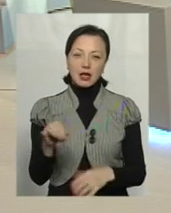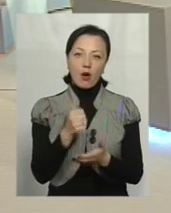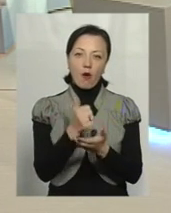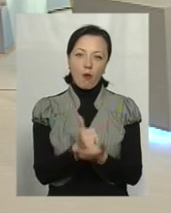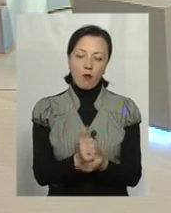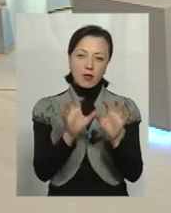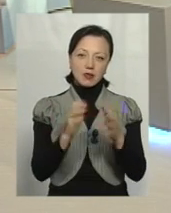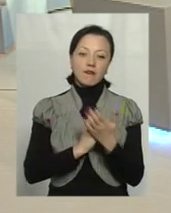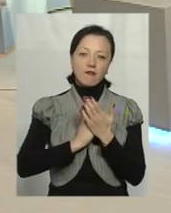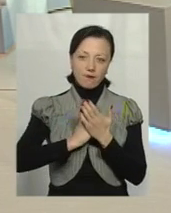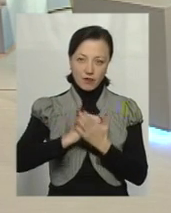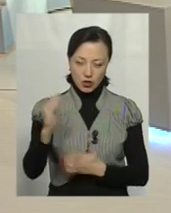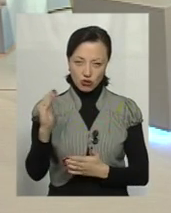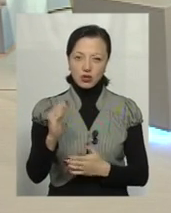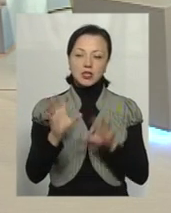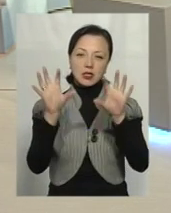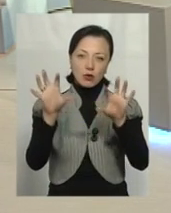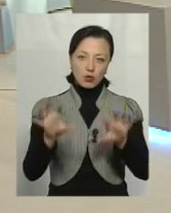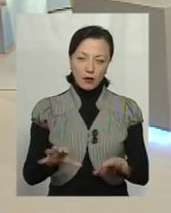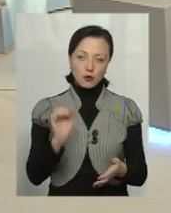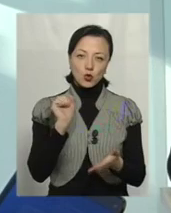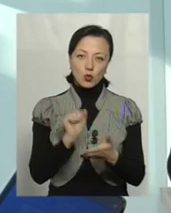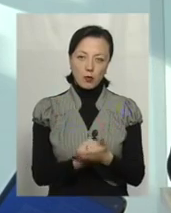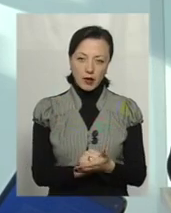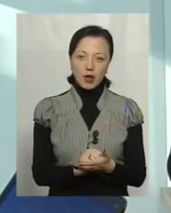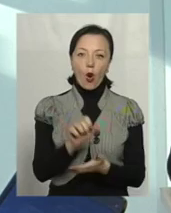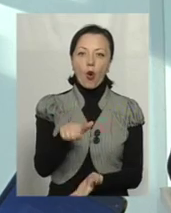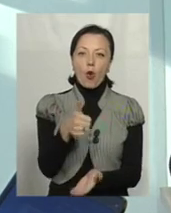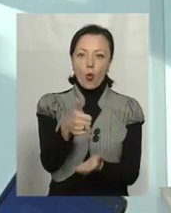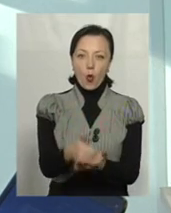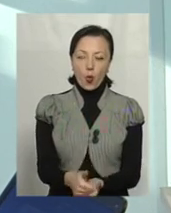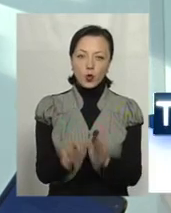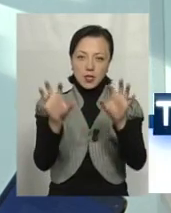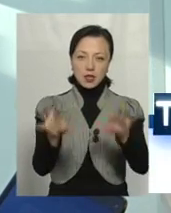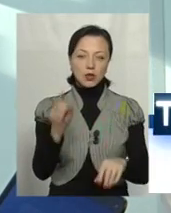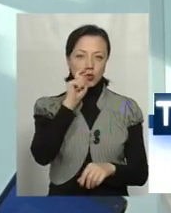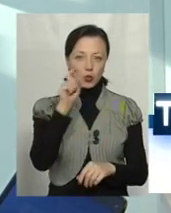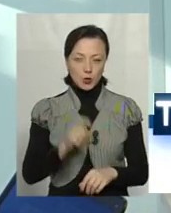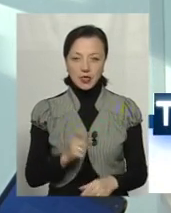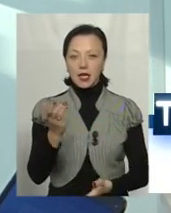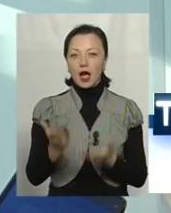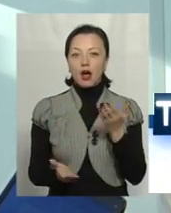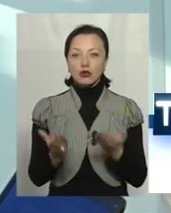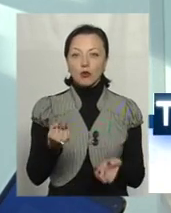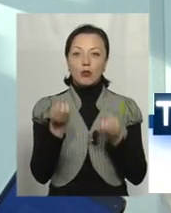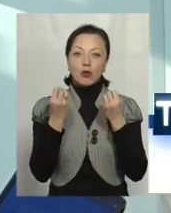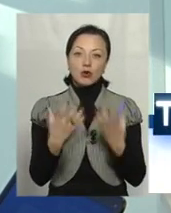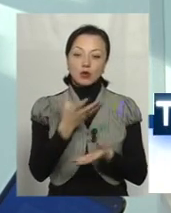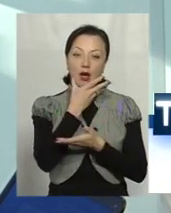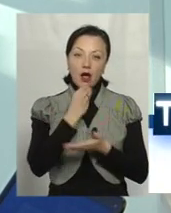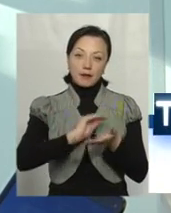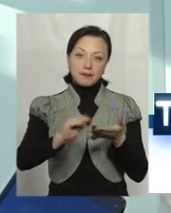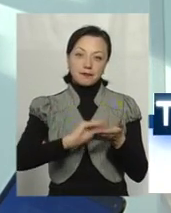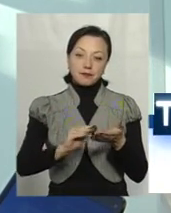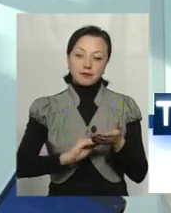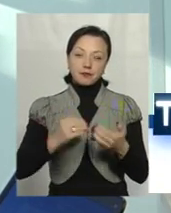надія на найвищу інстанцію, найвищий законодавчий акт прямої дії – Конституцію. Якщо в Конституціях просто гарний набір слів